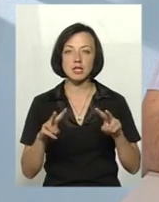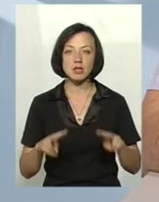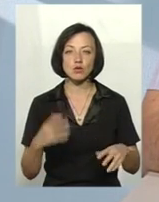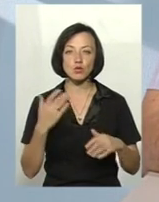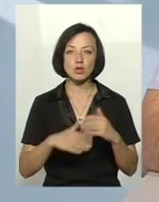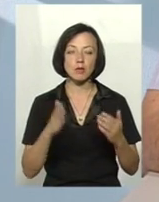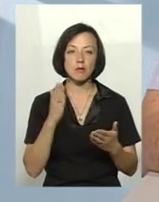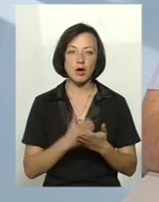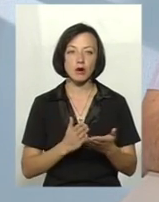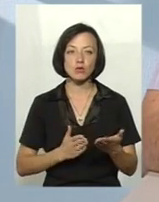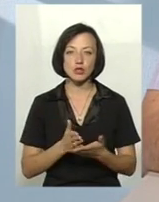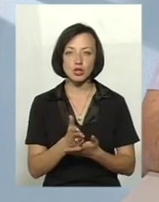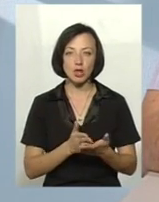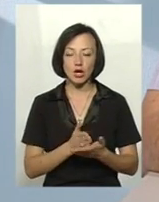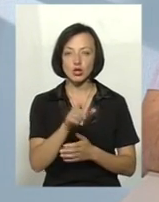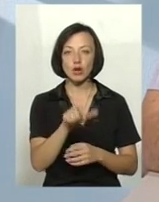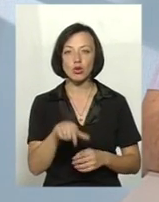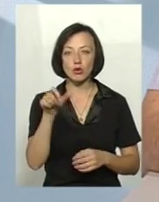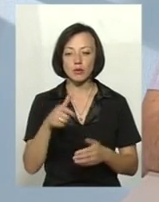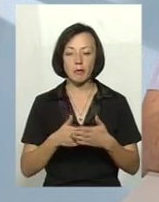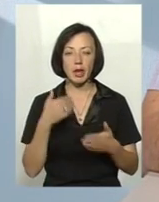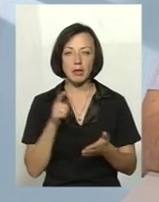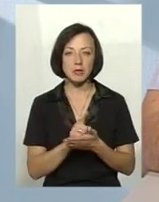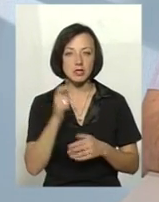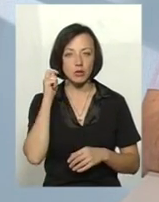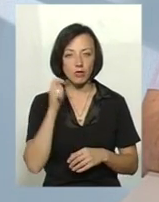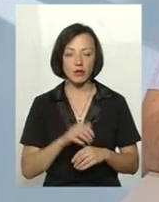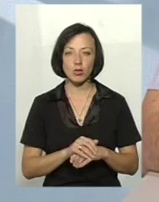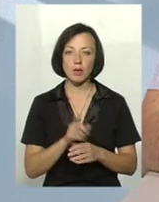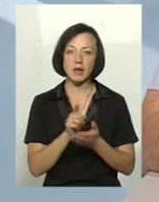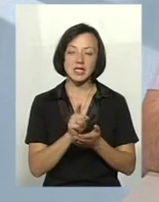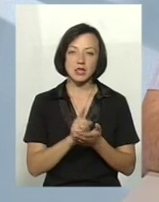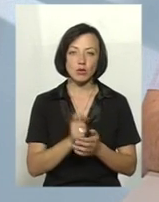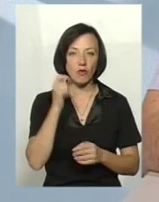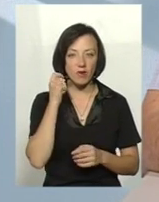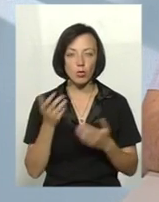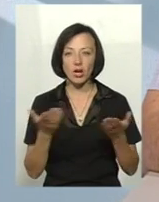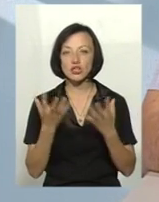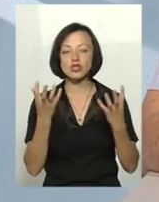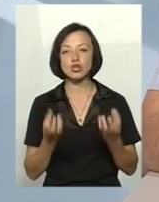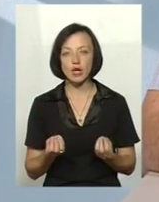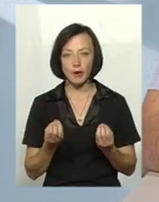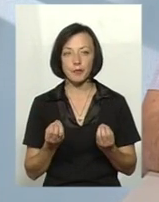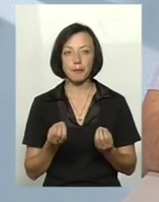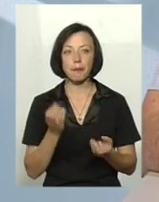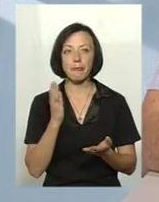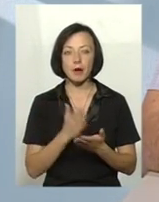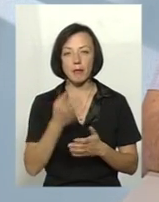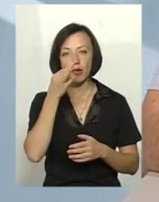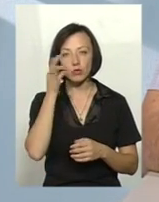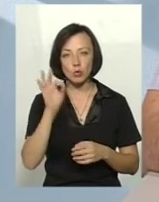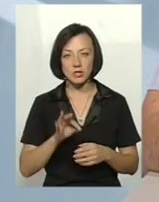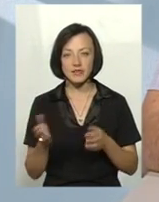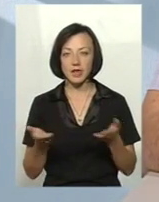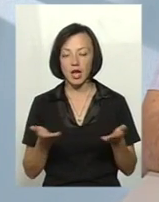які вже мають стаж, люди такі передпенсійного, пенсійного віку, які ще мають досвід